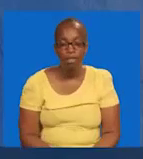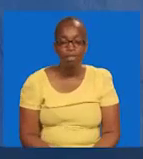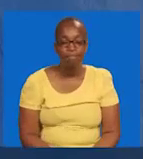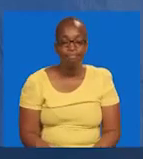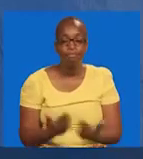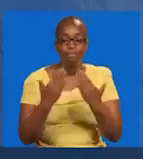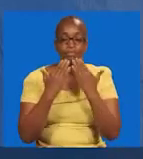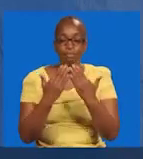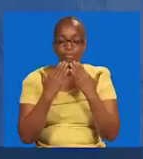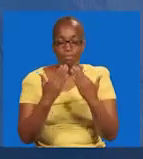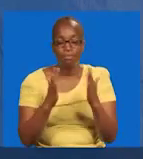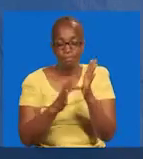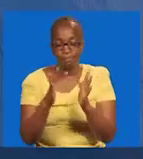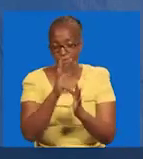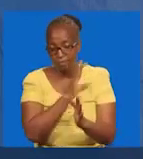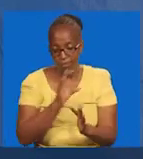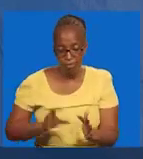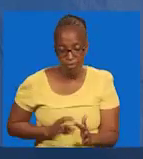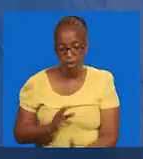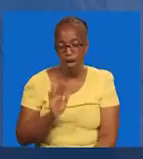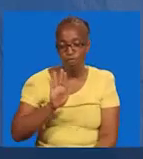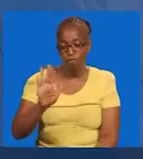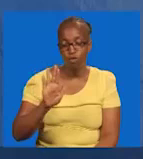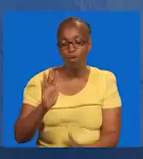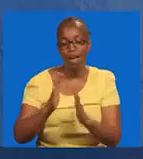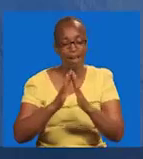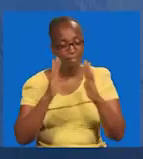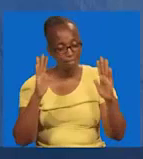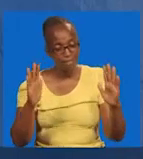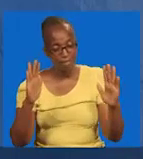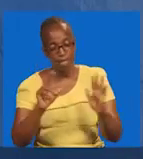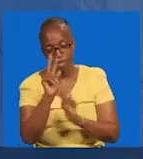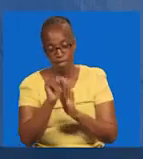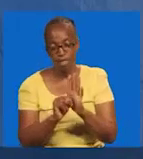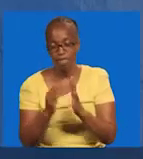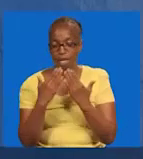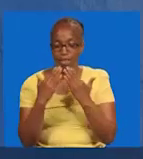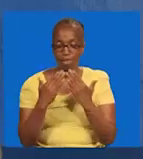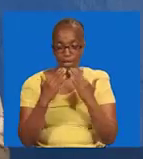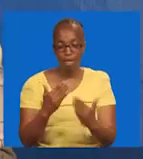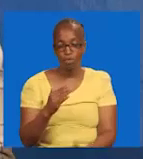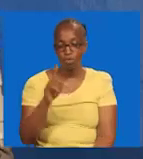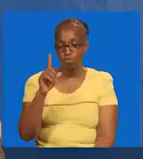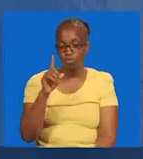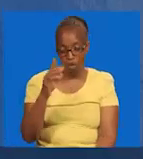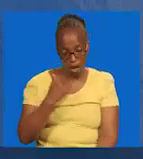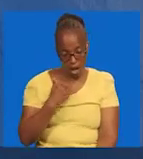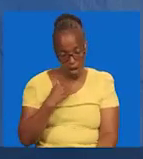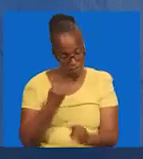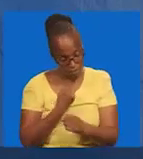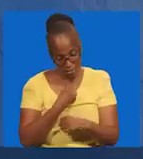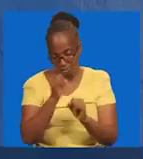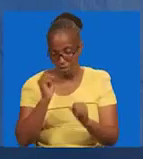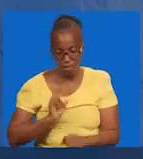Tuombe. Asande mungu wetu. Kwa ukuu mkuu. Asande Yesu wetu. Ulie